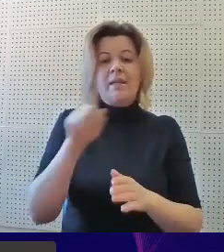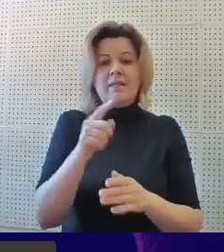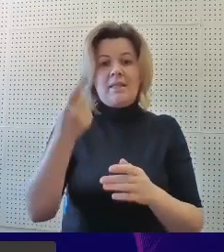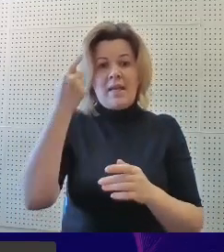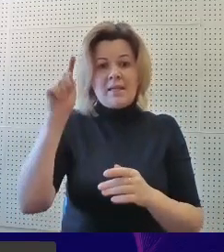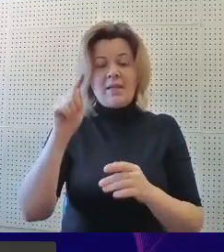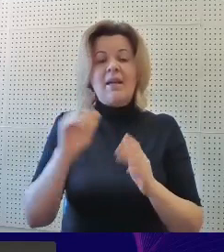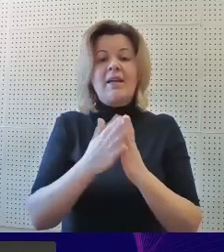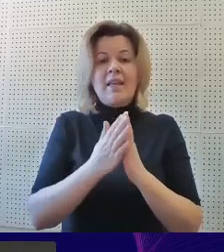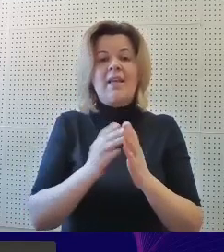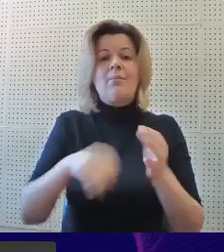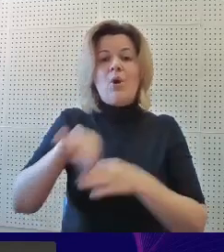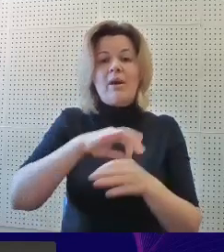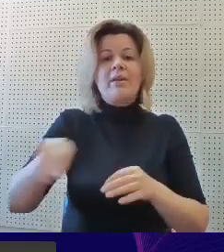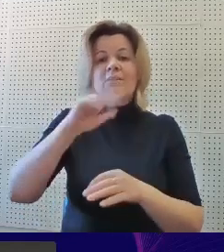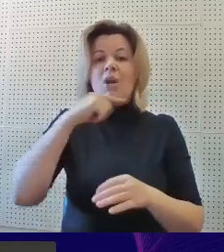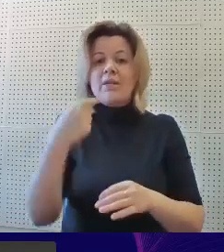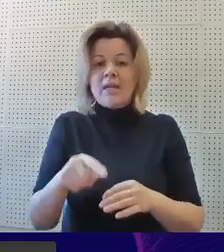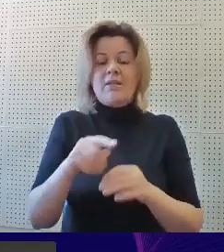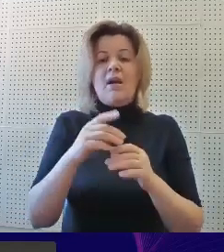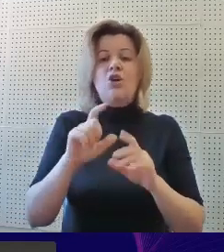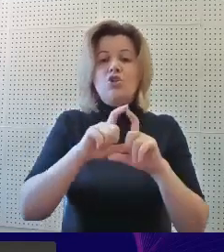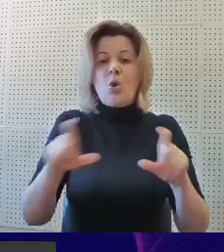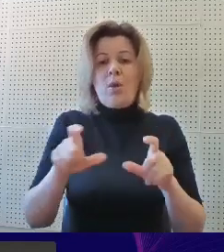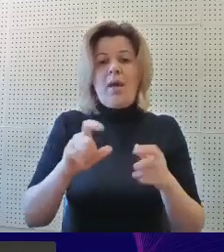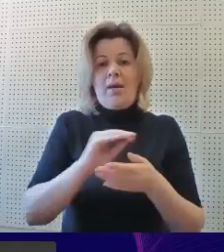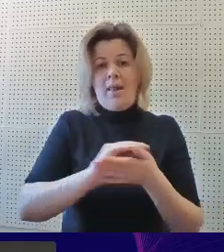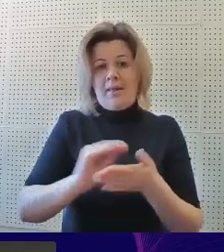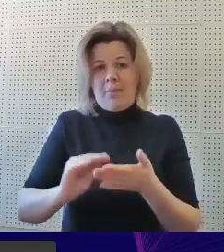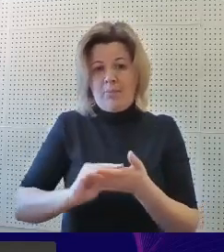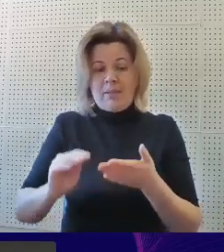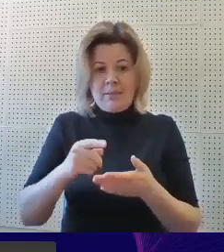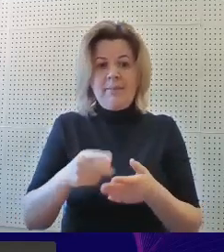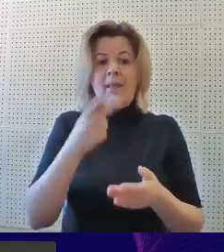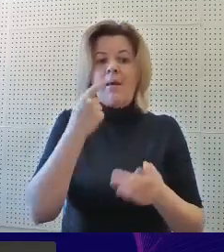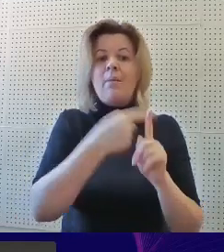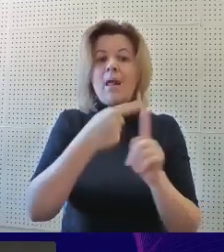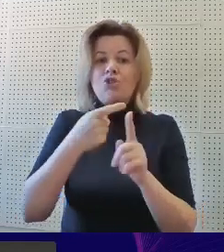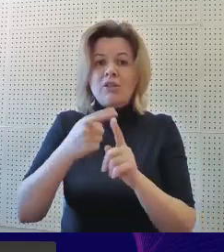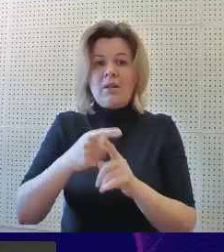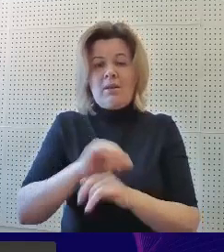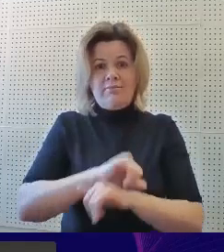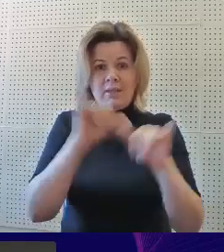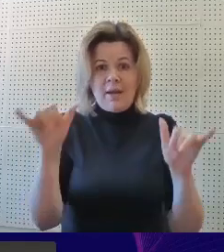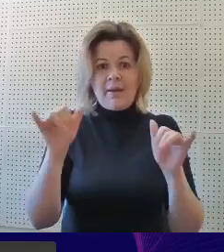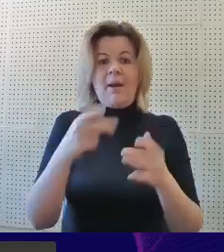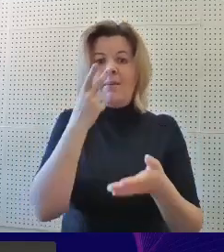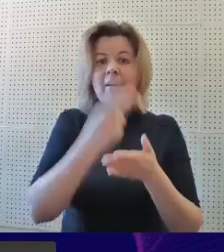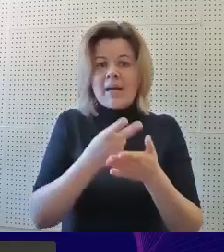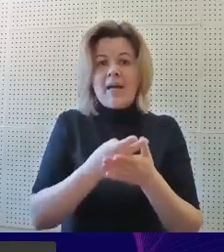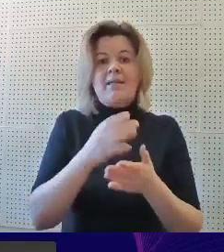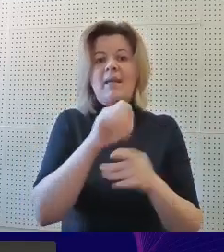проекта «Всероссийская школьная летопись». Положительная динамика показателей личностных, учебных результатов,